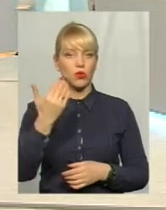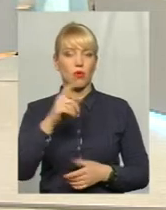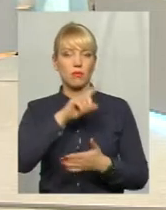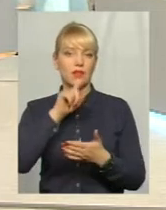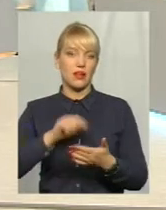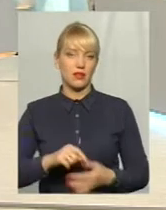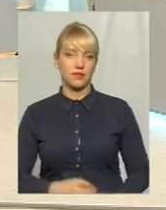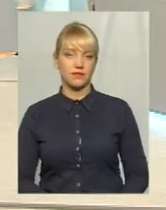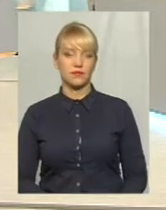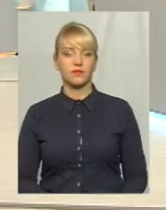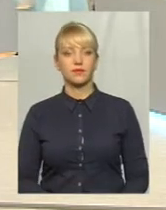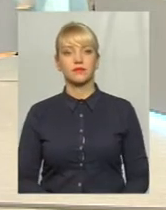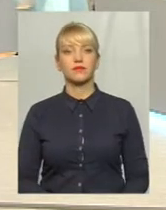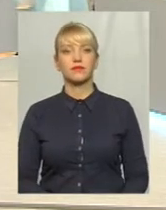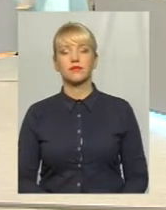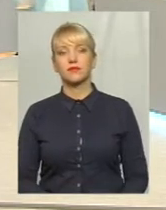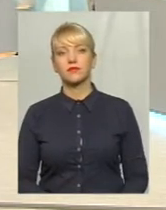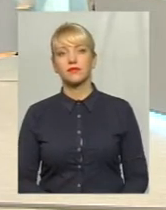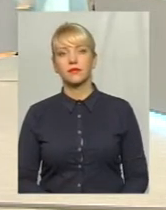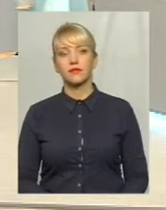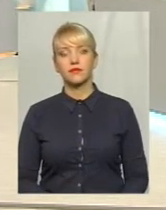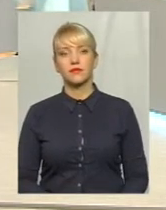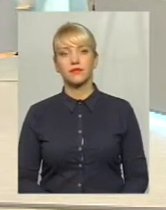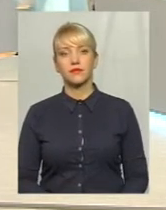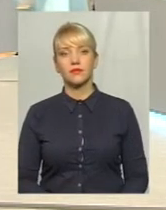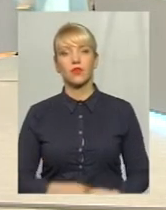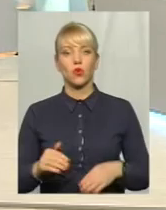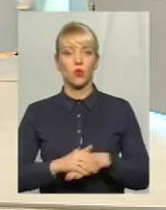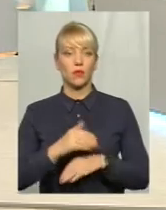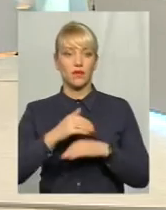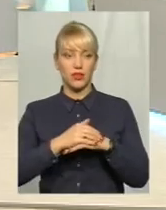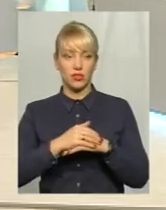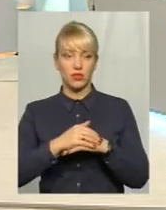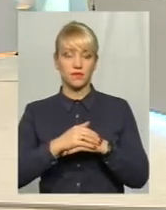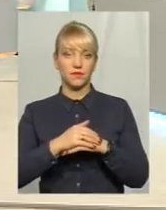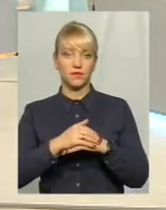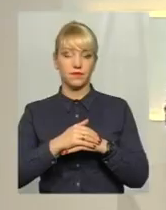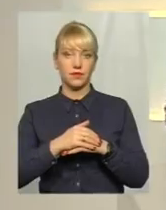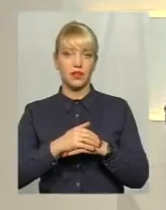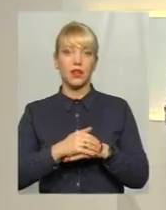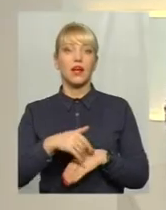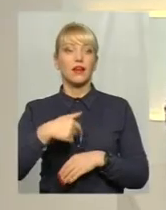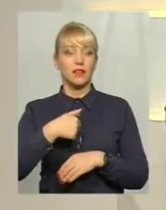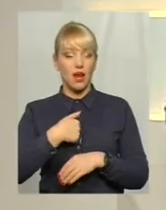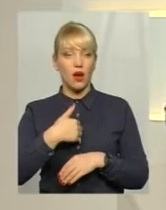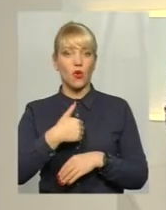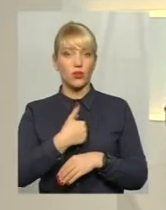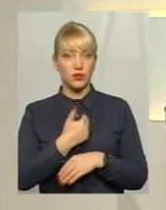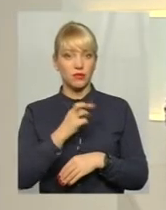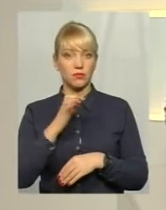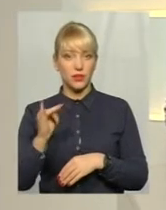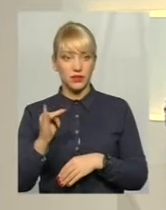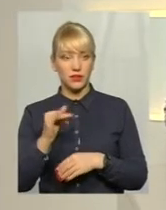Добрий вечір, ви в ефірі, ми вас чуємо. Добрий вечір. Я хотів би